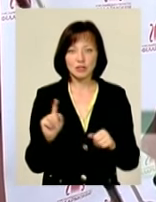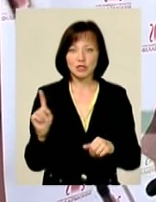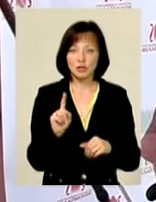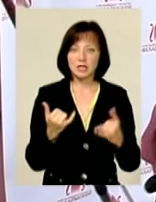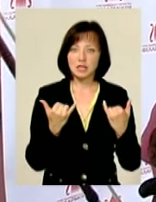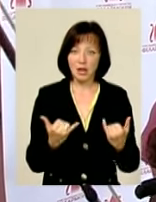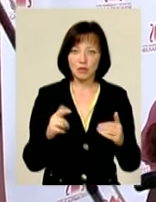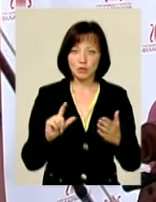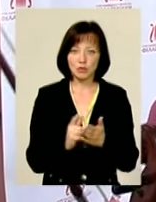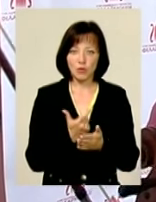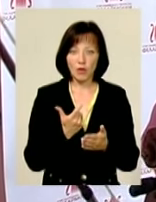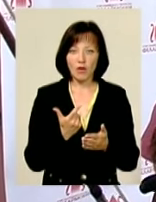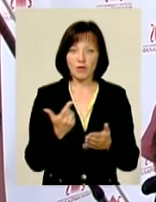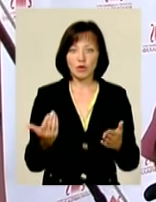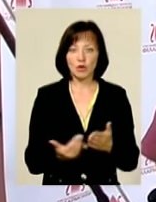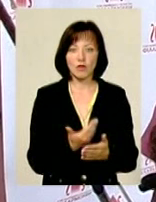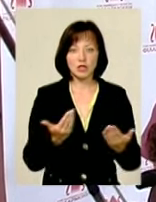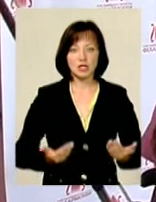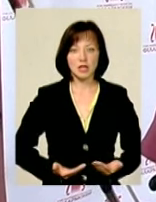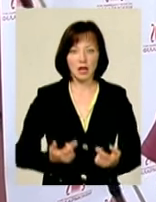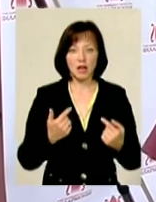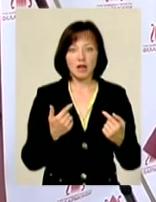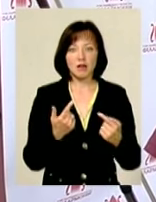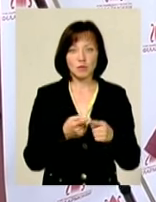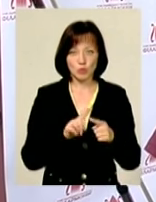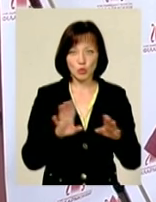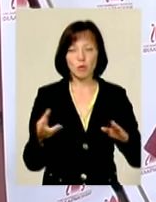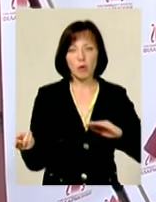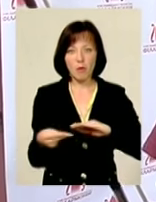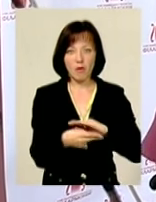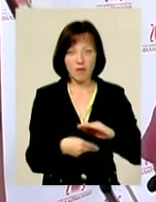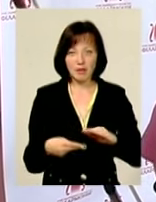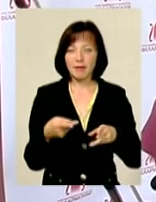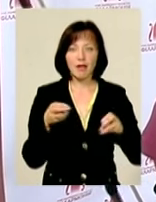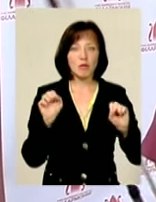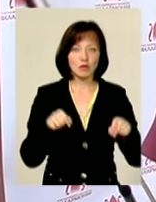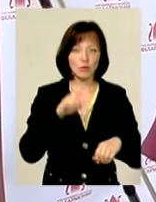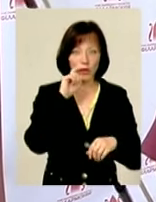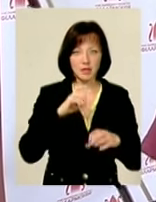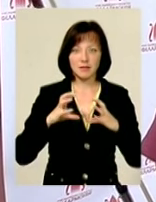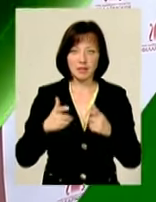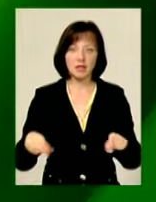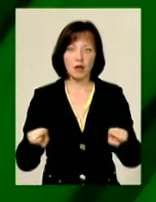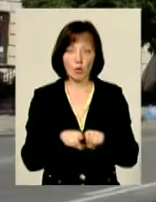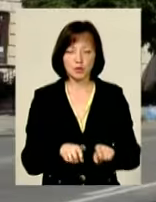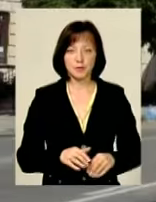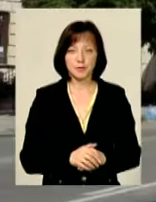зараз знову дістає нове життя і я з цілої сили буду його пропагувати, де тільки можливо на Україні і у світі також.